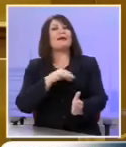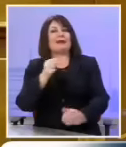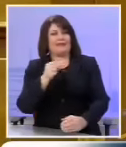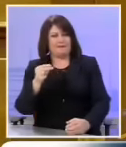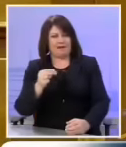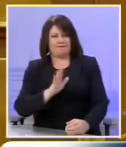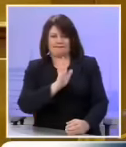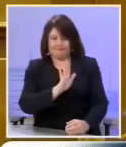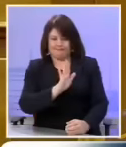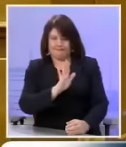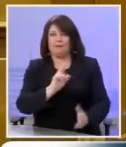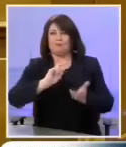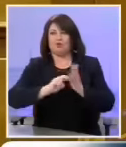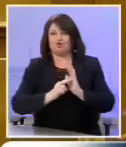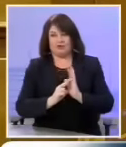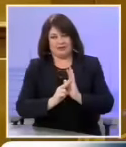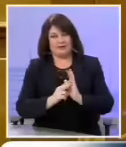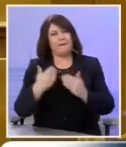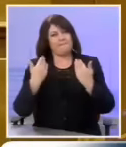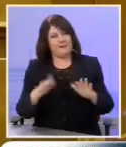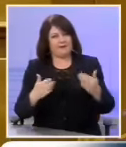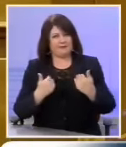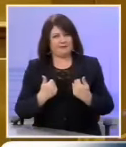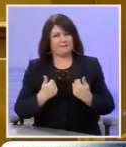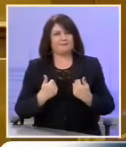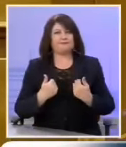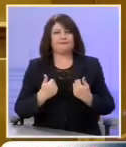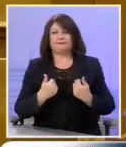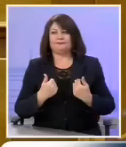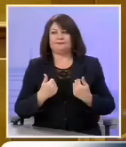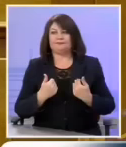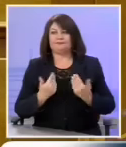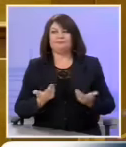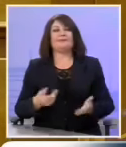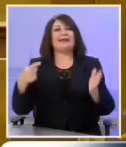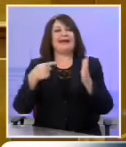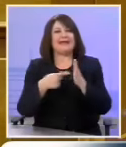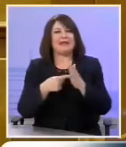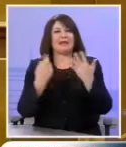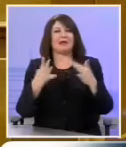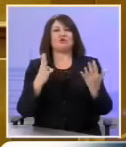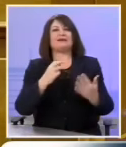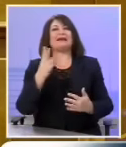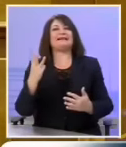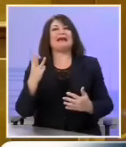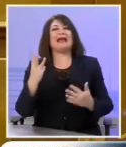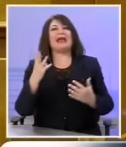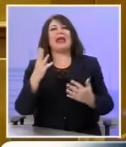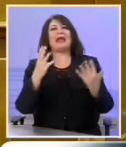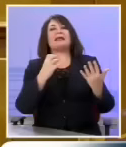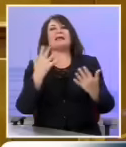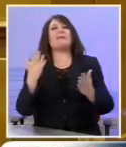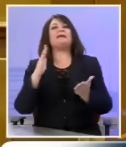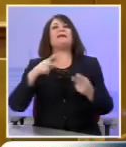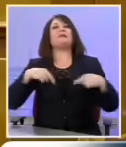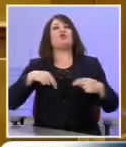Ακούστε, έχω διατελέσει το 1993 με 95 υπουργός τύπου